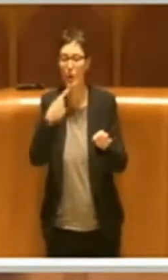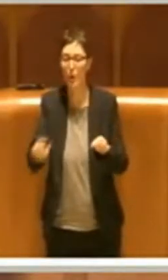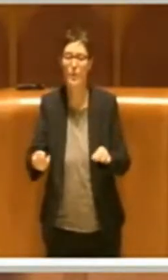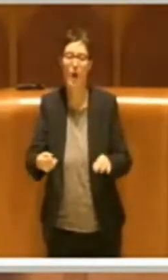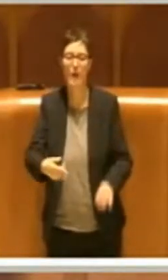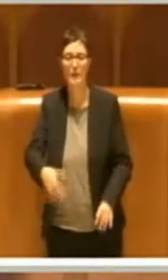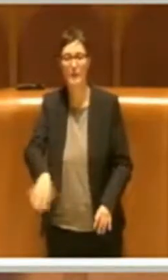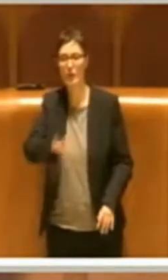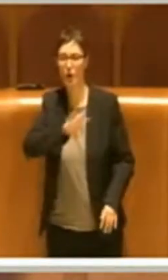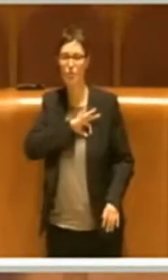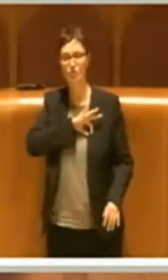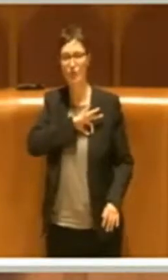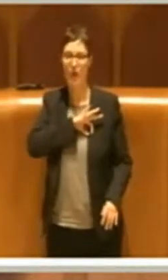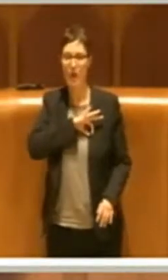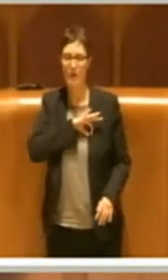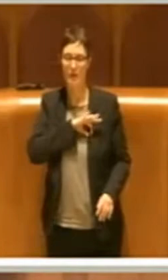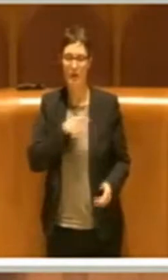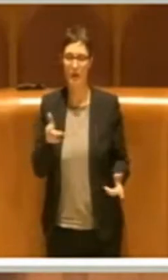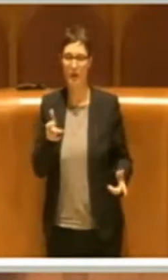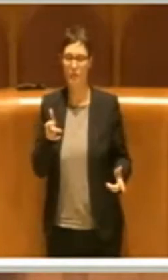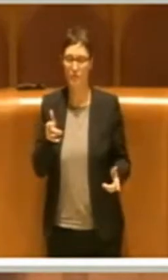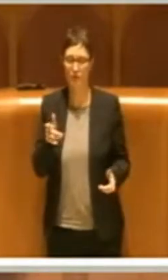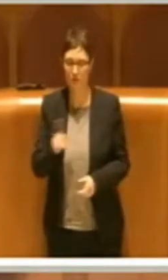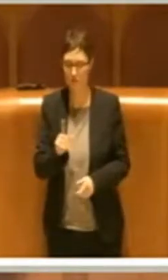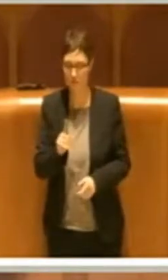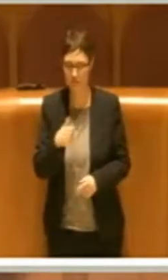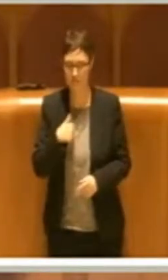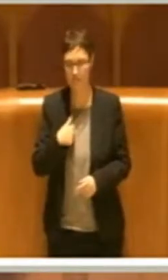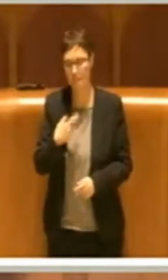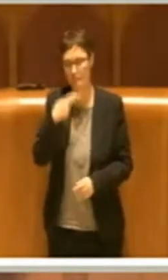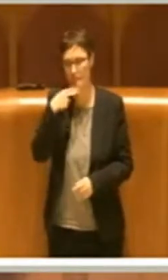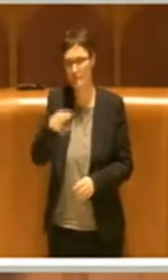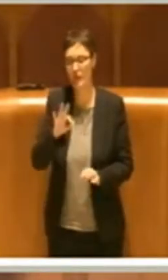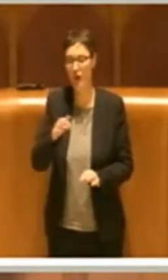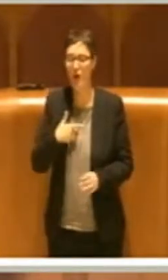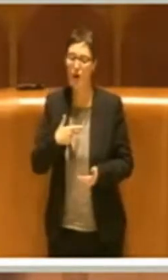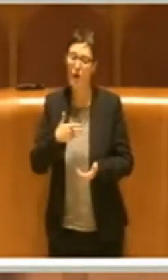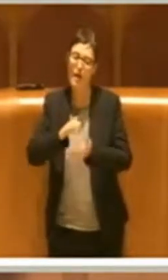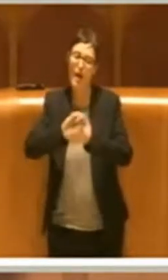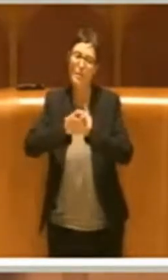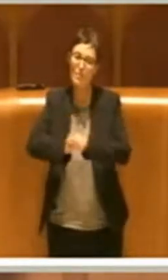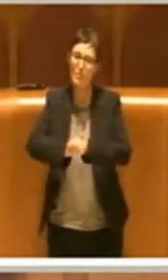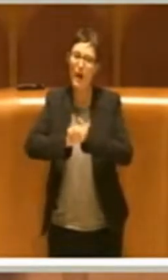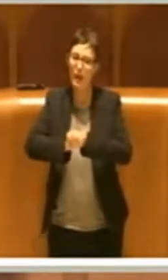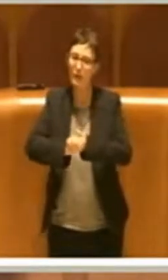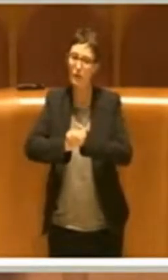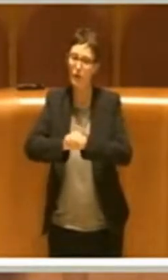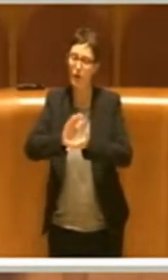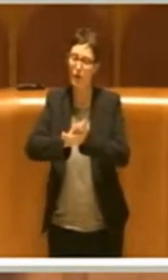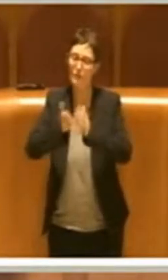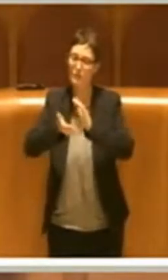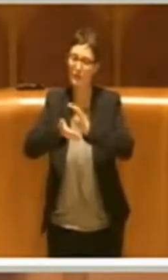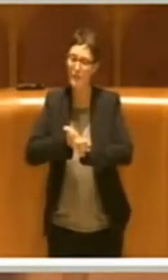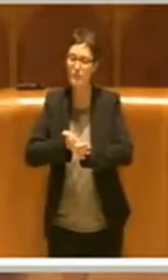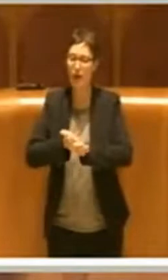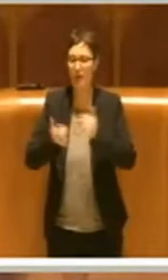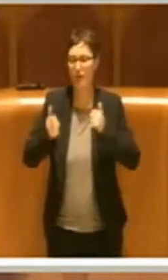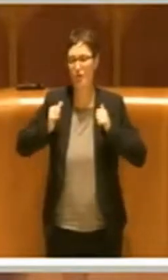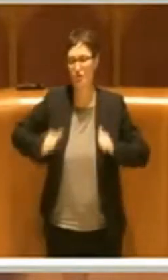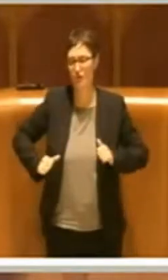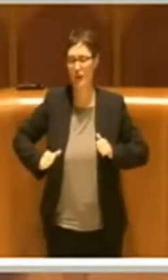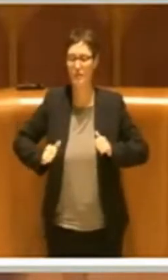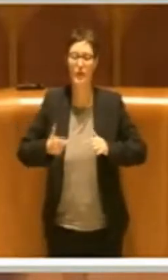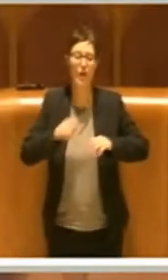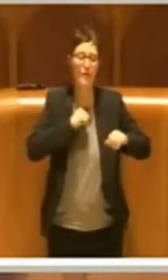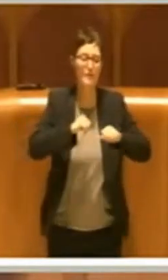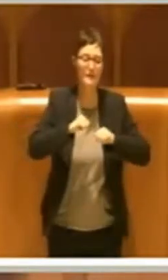vi ho dicendo, invece questo è, come lo definisco io, un patto civico tra amministrazione e cittadini volto